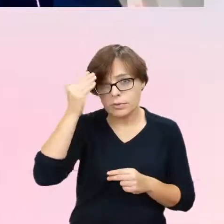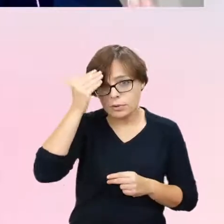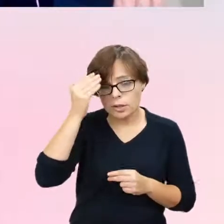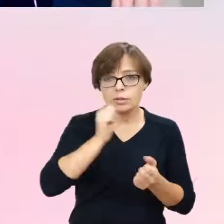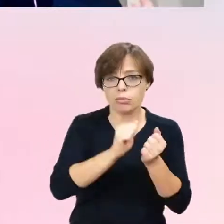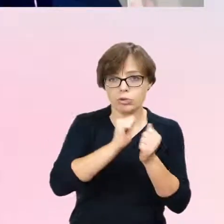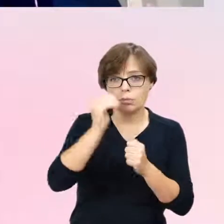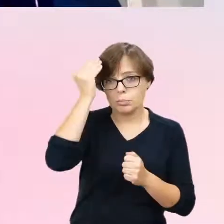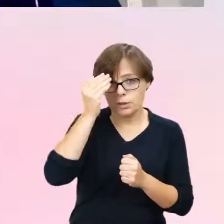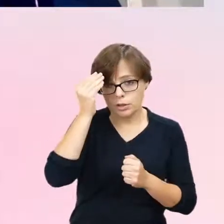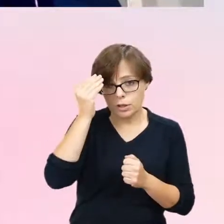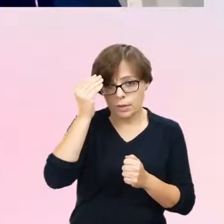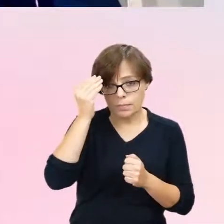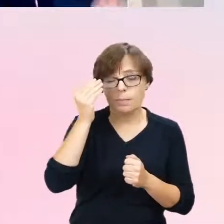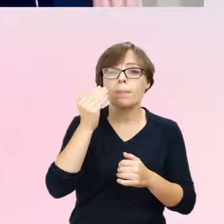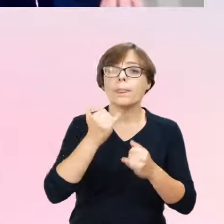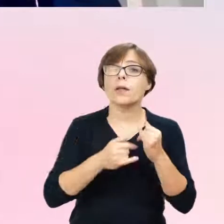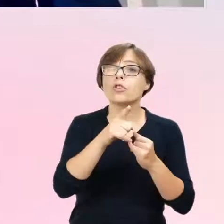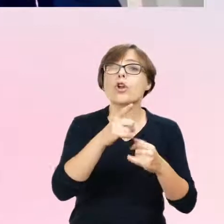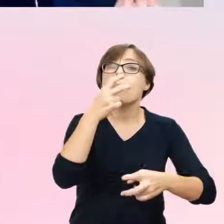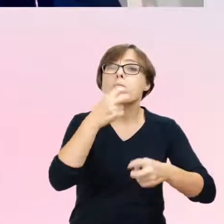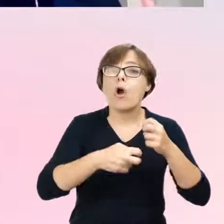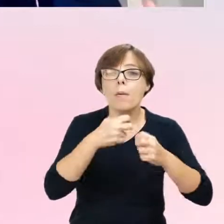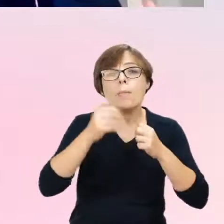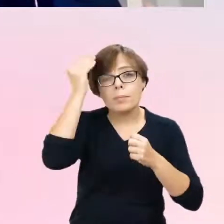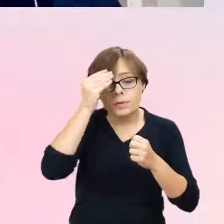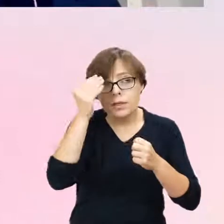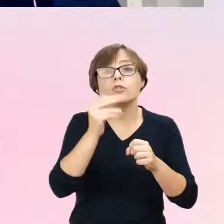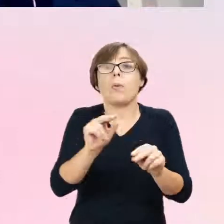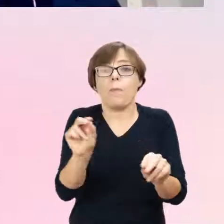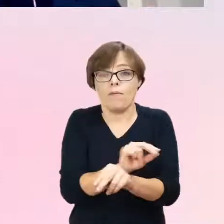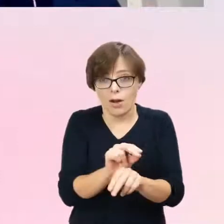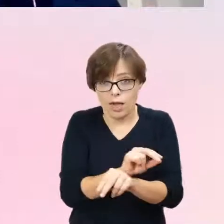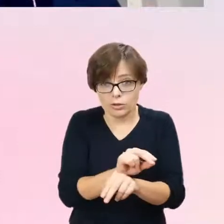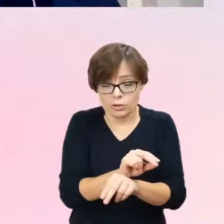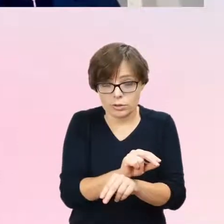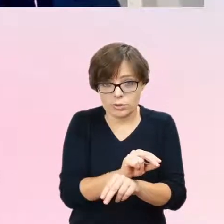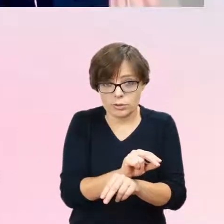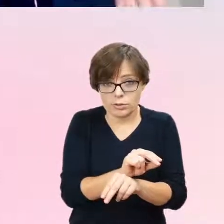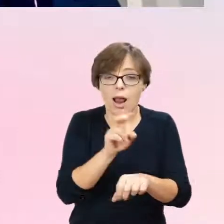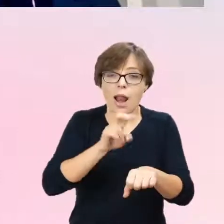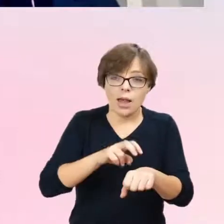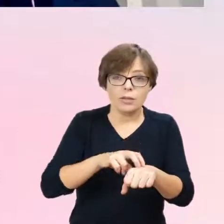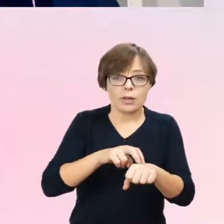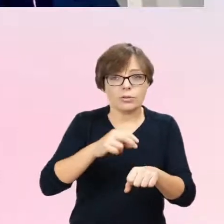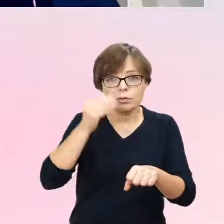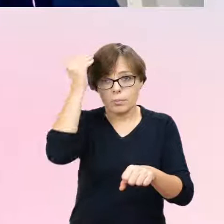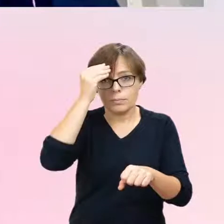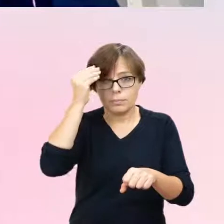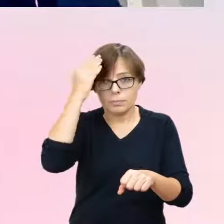po zaadresowaniu tych problemów, czyli po efektywnym leczeniu psychiatrycznym, można było